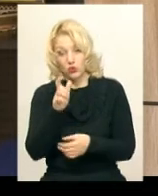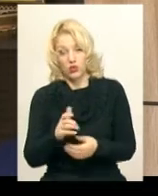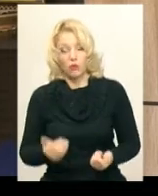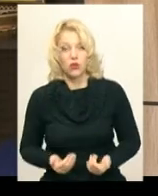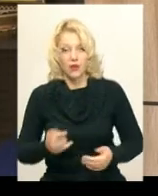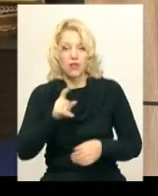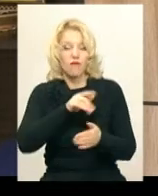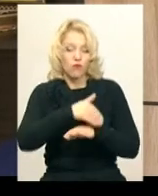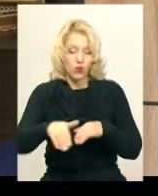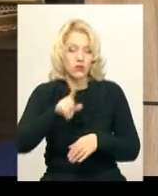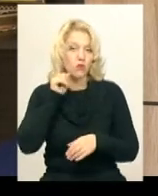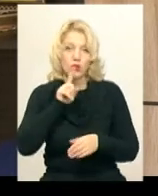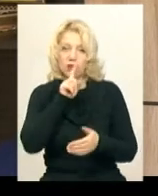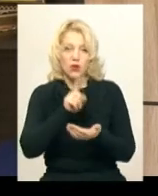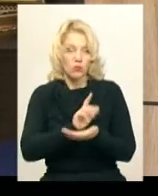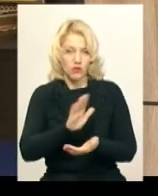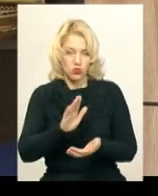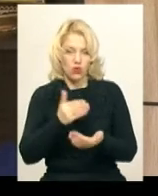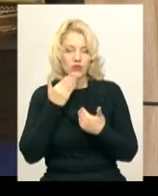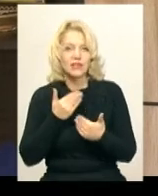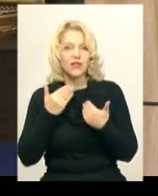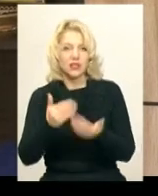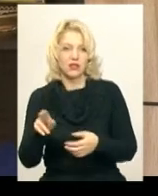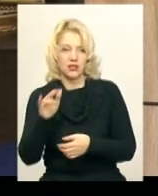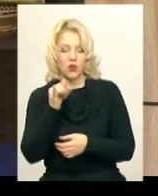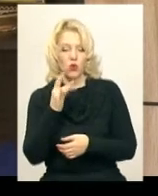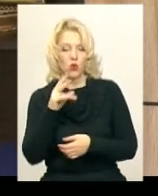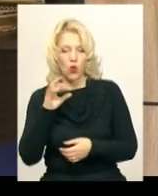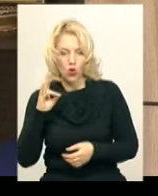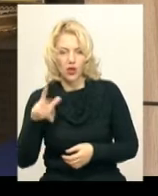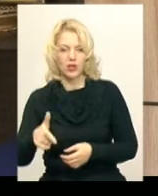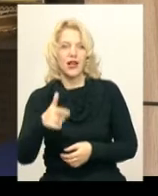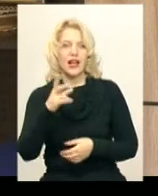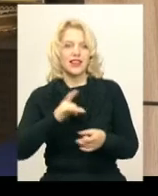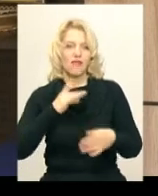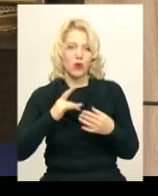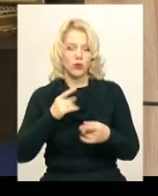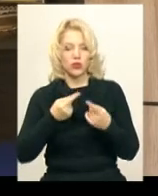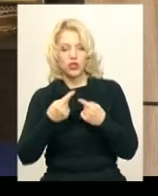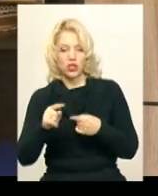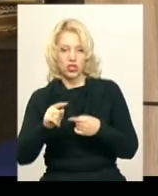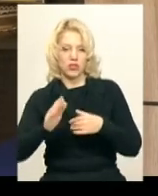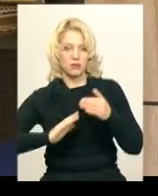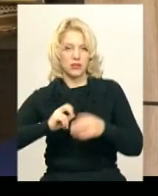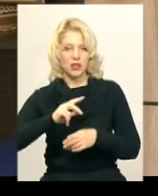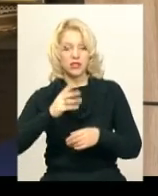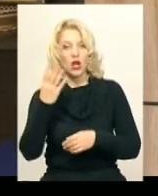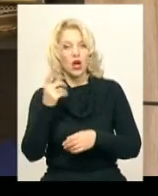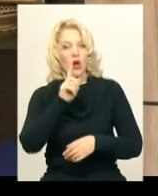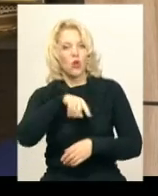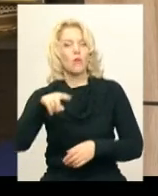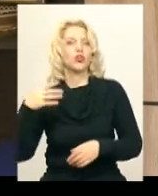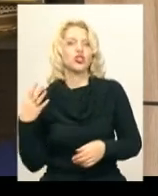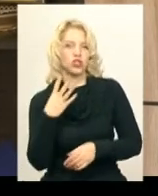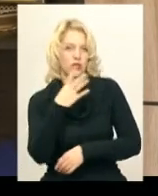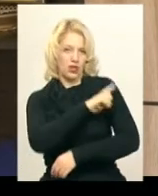на молодіжній, необов'язково він має звертатися до уролога, невропатолога чи іншого спеціаліста в четвертій поліклініці. Він